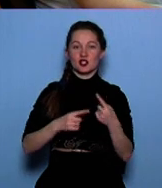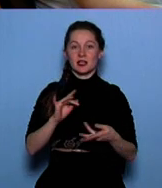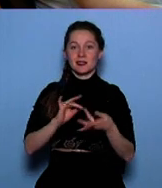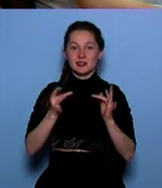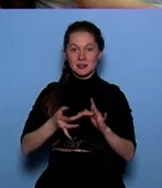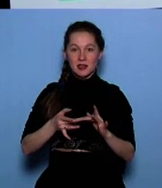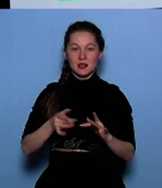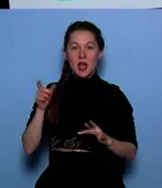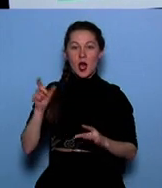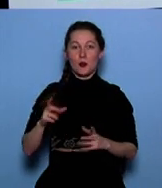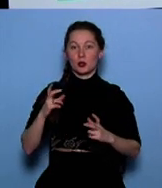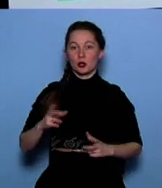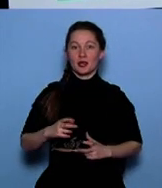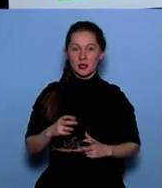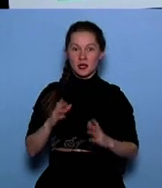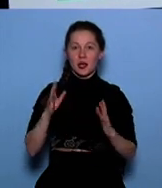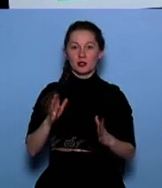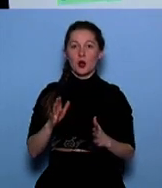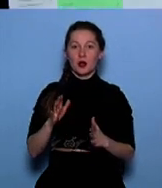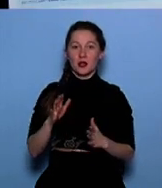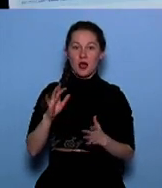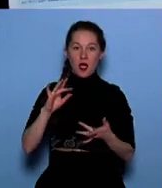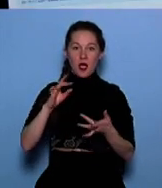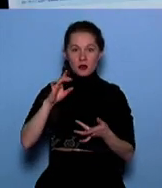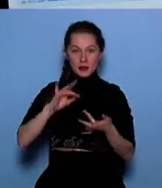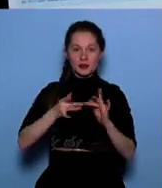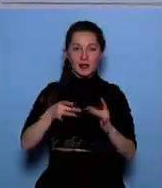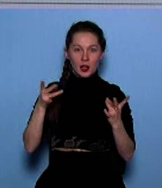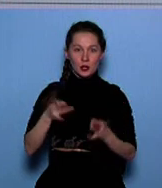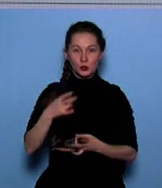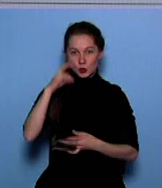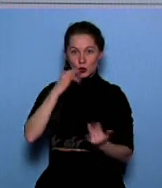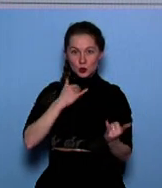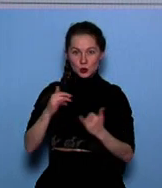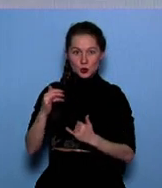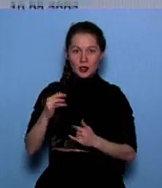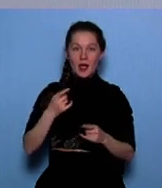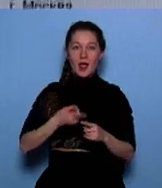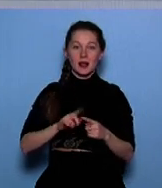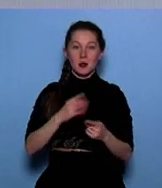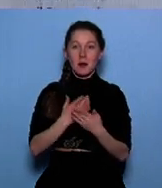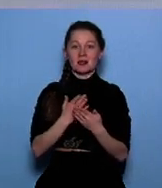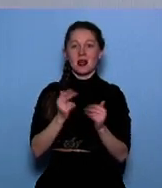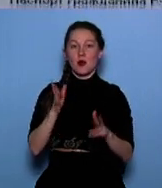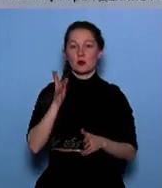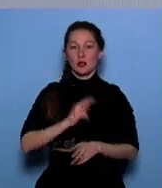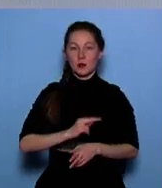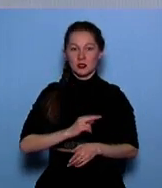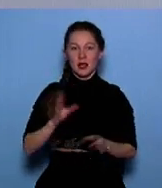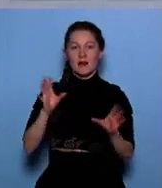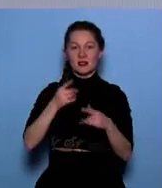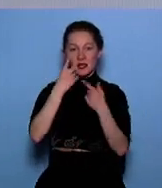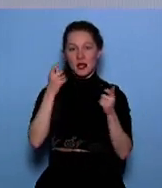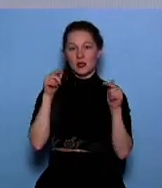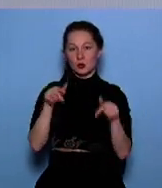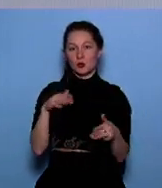абитуриенту потребуется только авторизированный аккаунт на портале. Как это будет работать, специалисты сегодня показали. Все данные здесь есть,